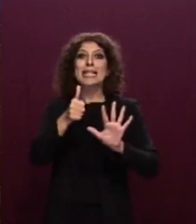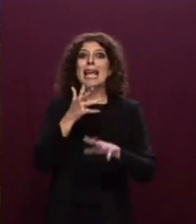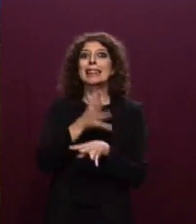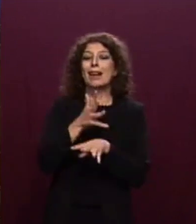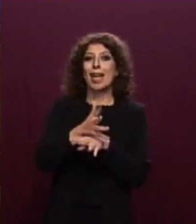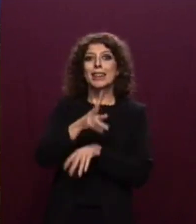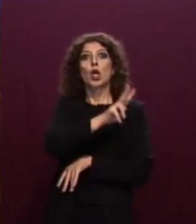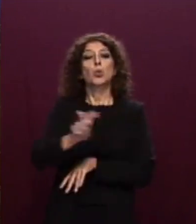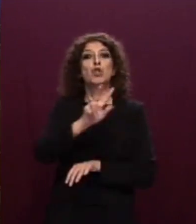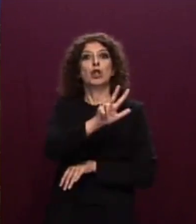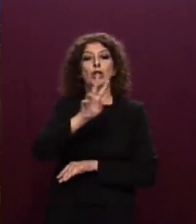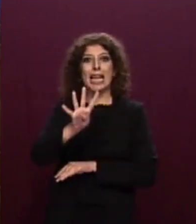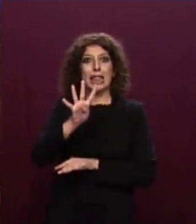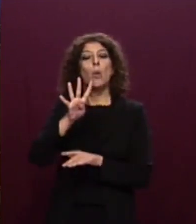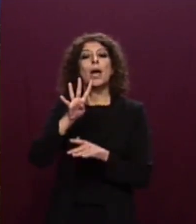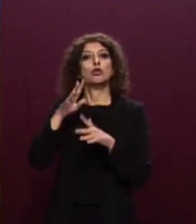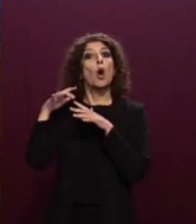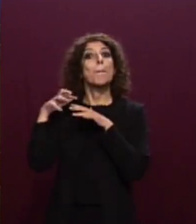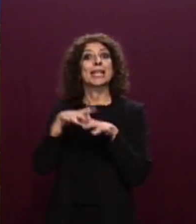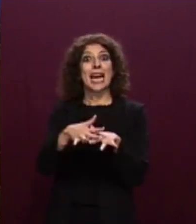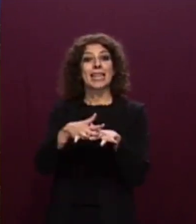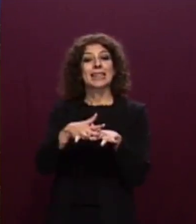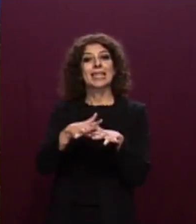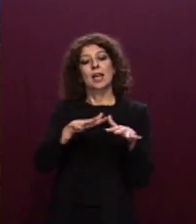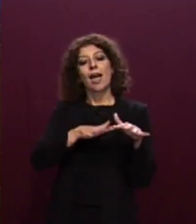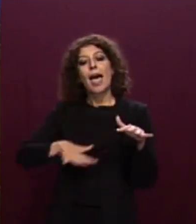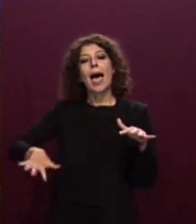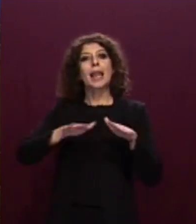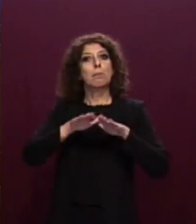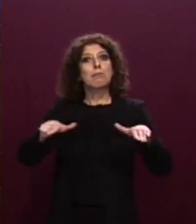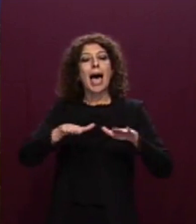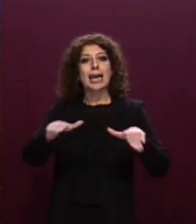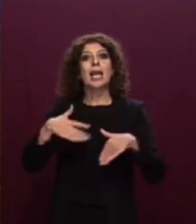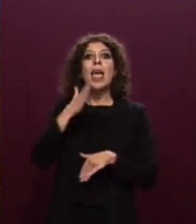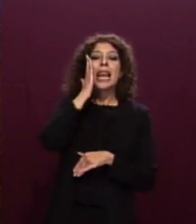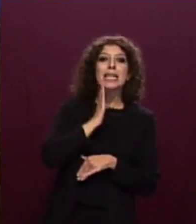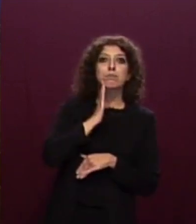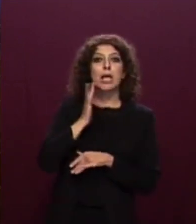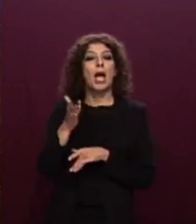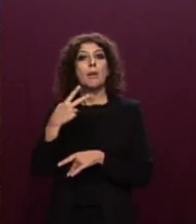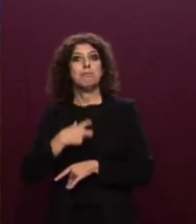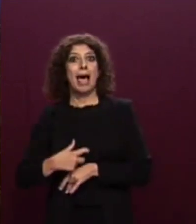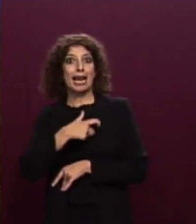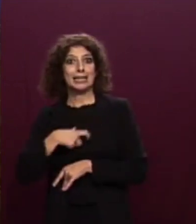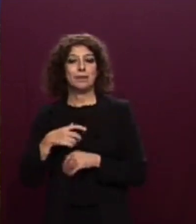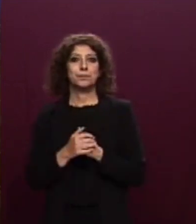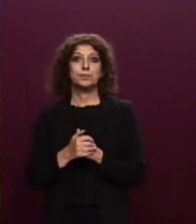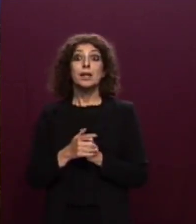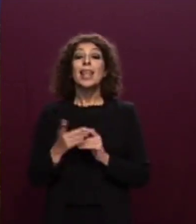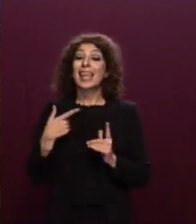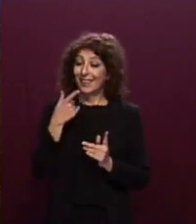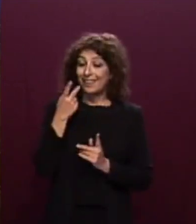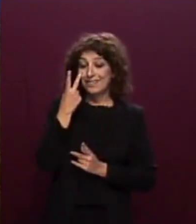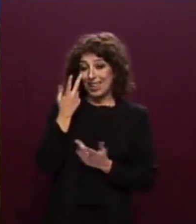234 miganti in area SAR libica e maltese. Quindi, come vedete, mai raccolte in area SAR italiana.